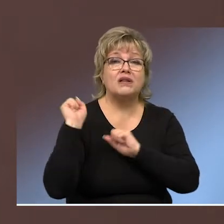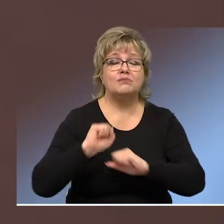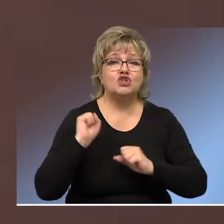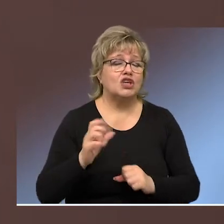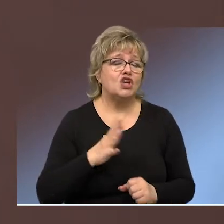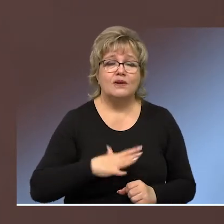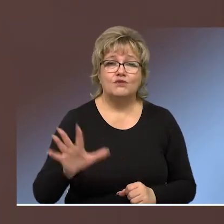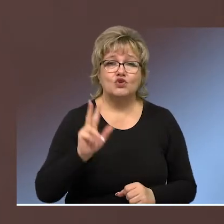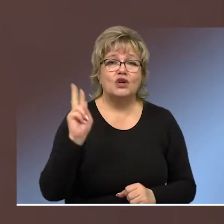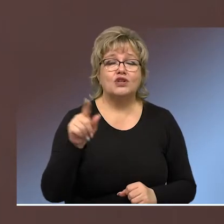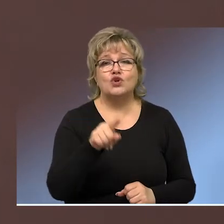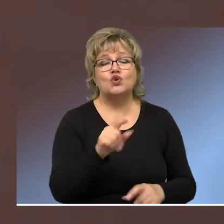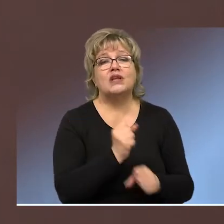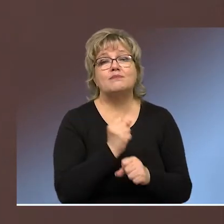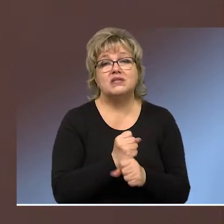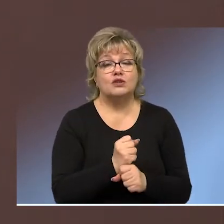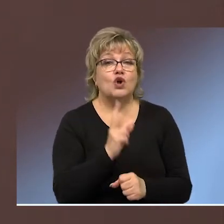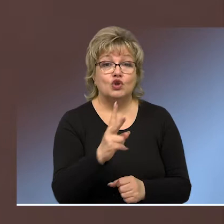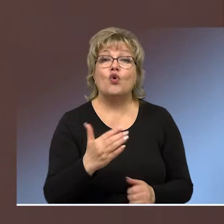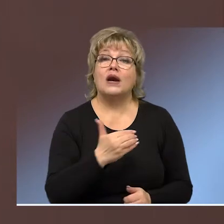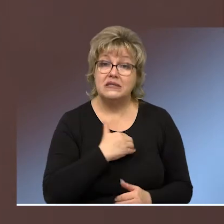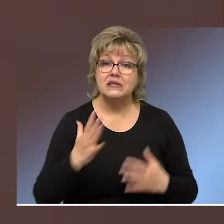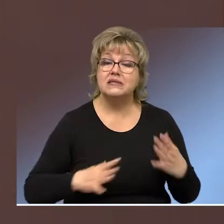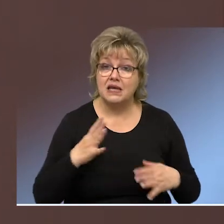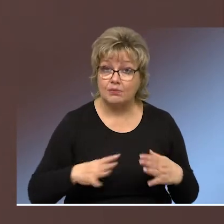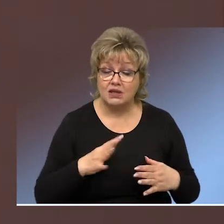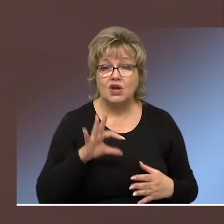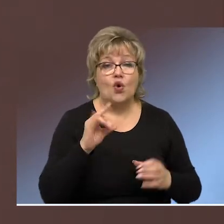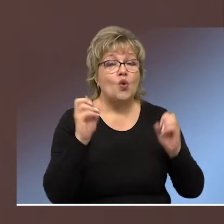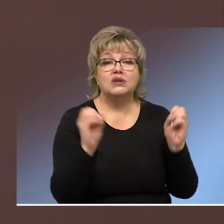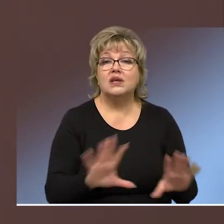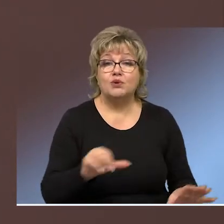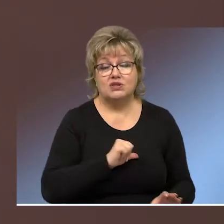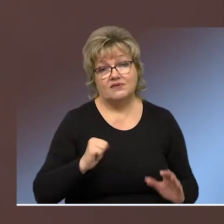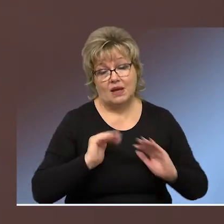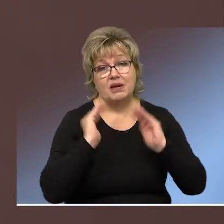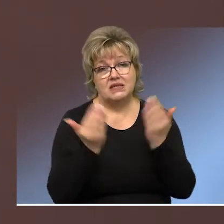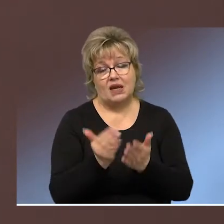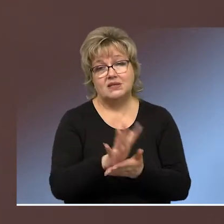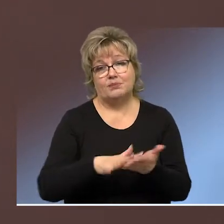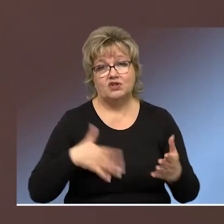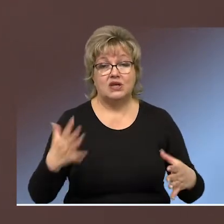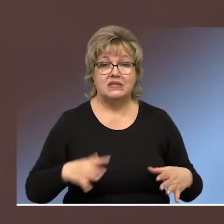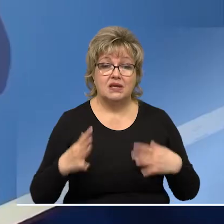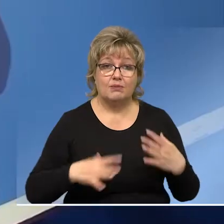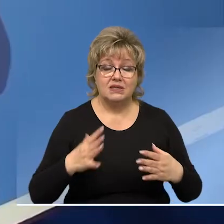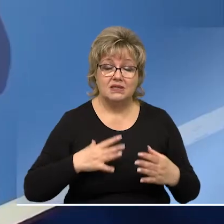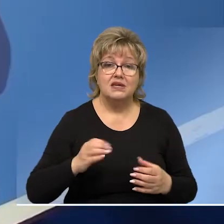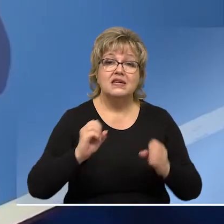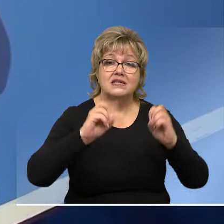мешки, даже не ждут, когда кто-то что-то сделает. Кто хотел заниматься, он не бросил самоизоляцией заниматься.